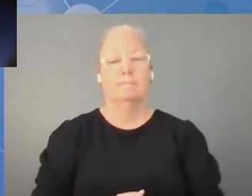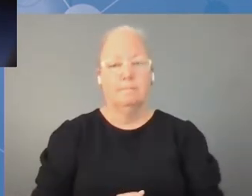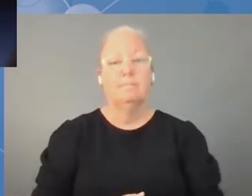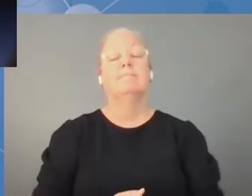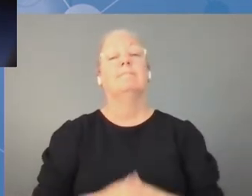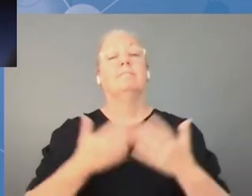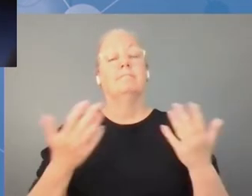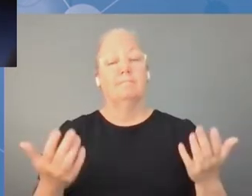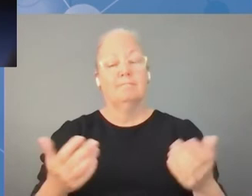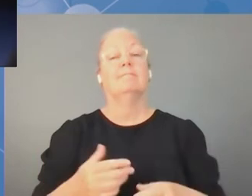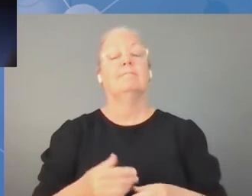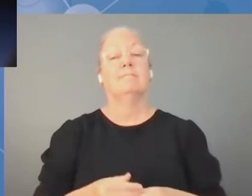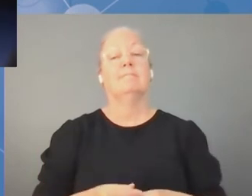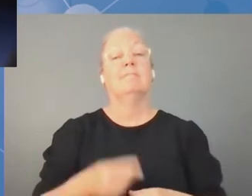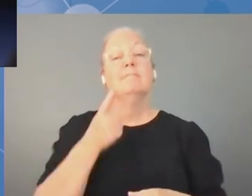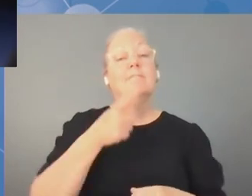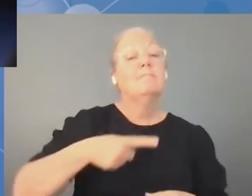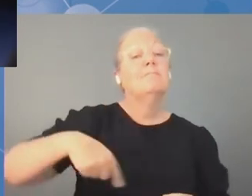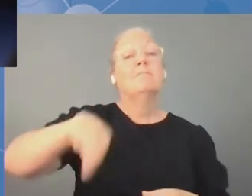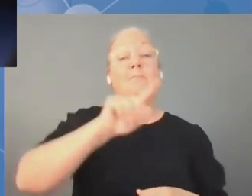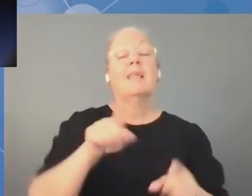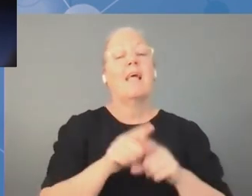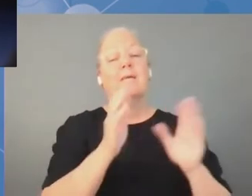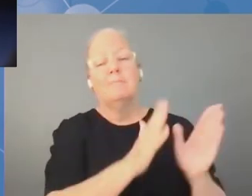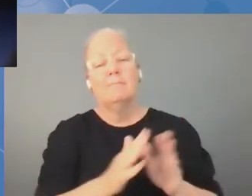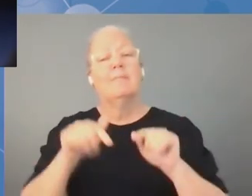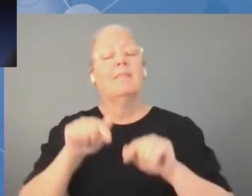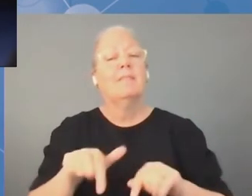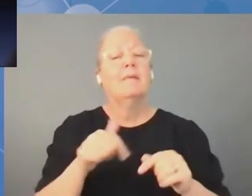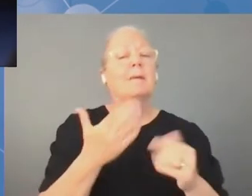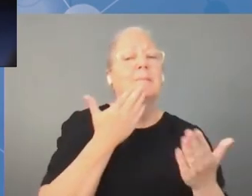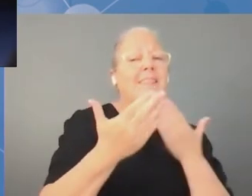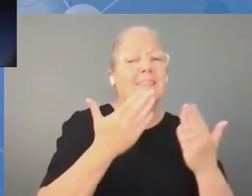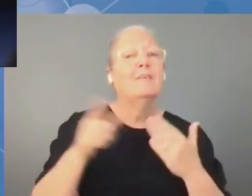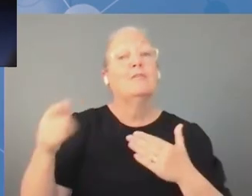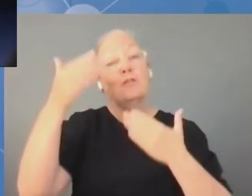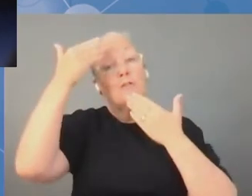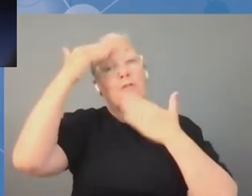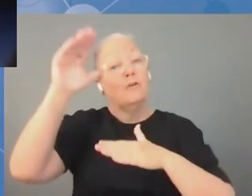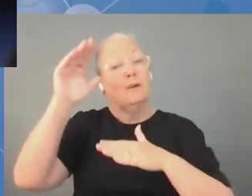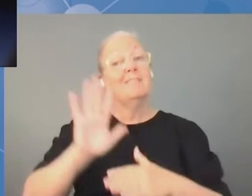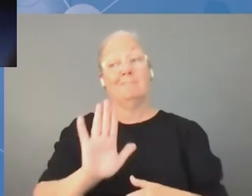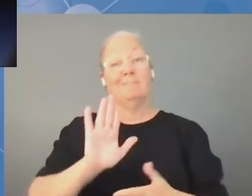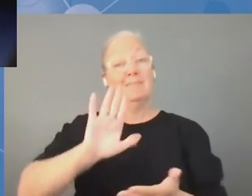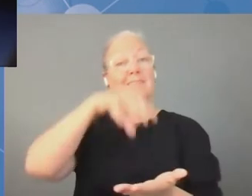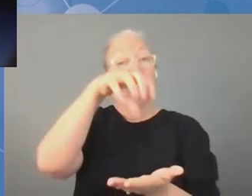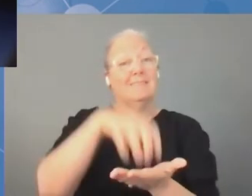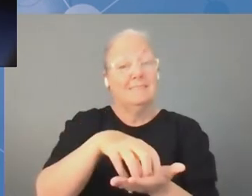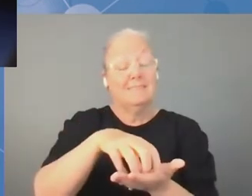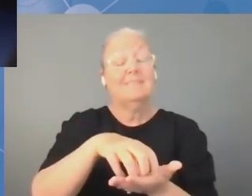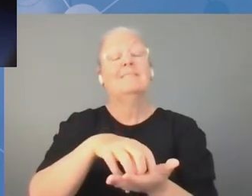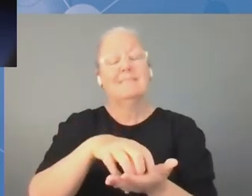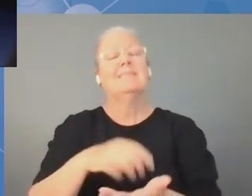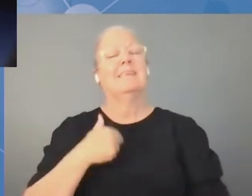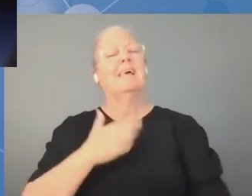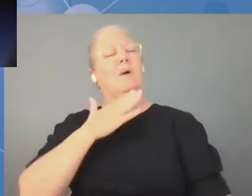wystąpienia, które kładły akcent na pewne aspekty, których było tutaj brak. Doceniłem to, co powiedział nasza siostra z Sudanu.